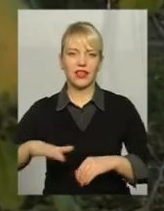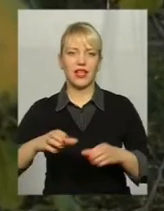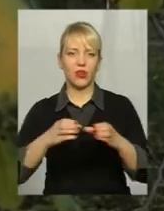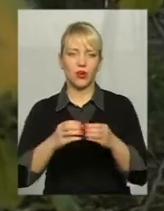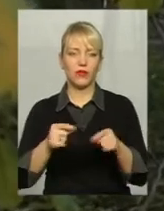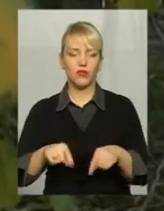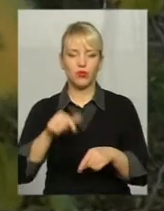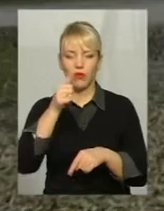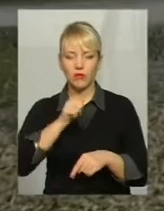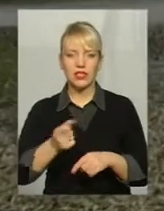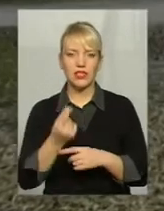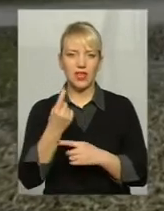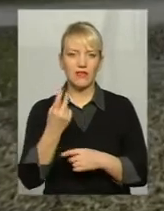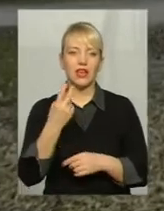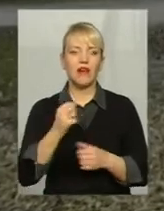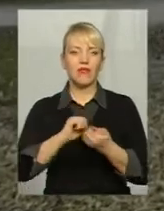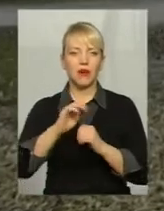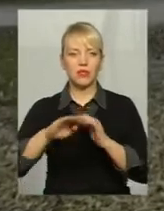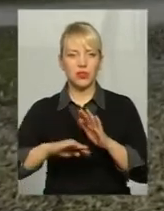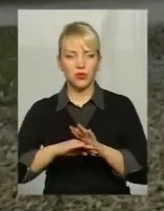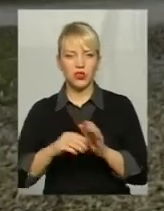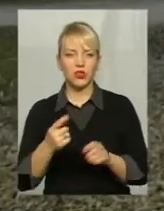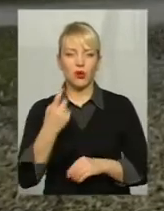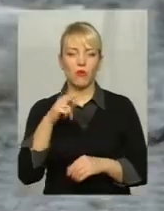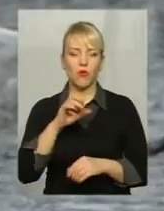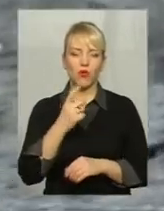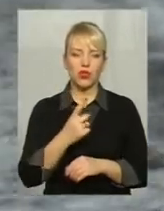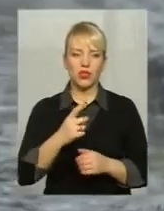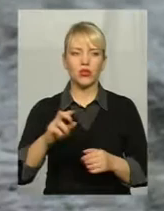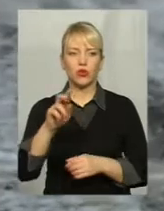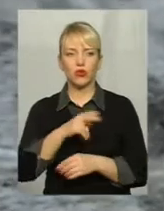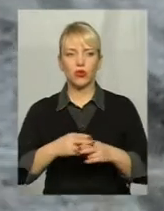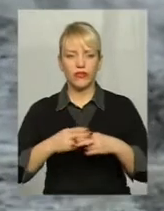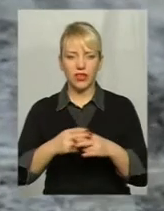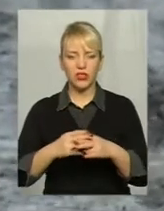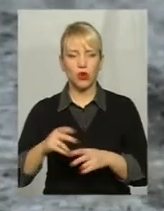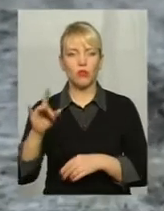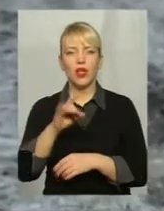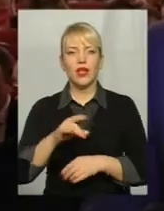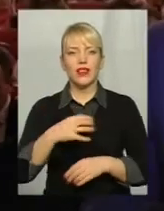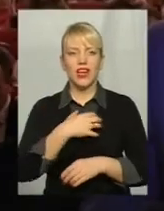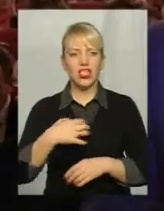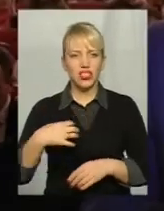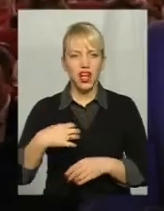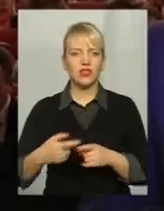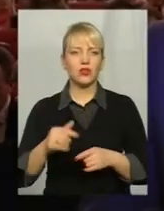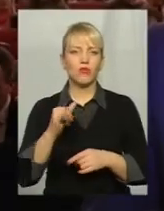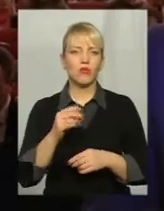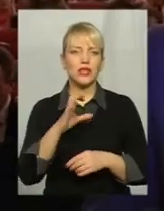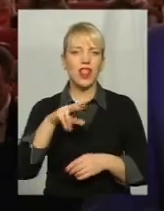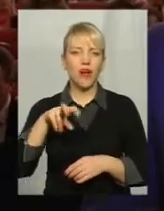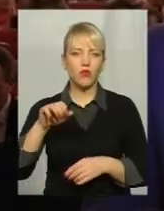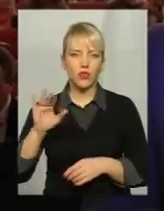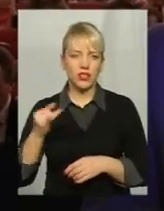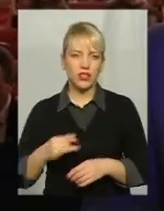з'явиться у Кам'янець-Подільському районі По одній у Доноєвецькому, Деражнянському, Ярмоленецькому та Славутському районах Це буде 53%